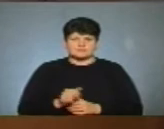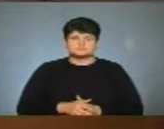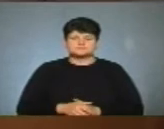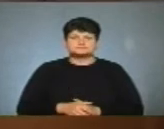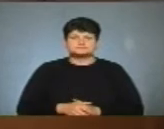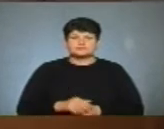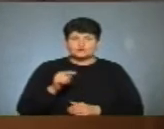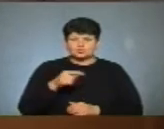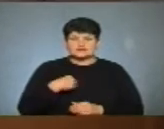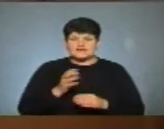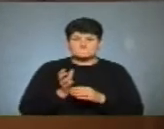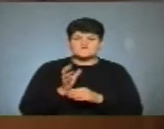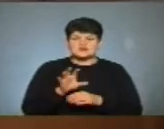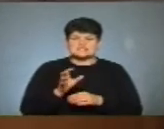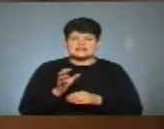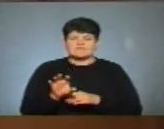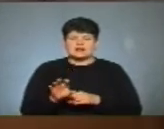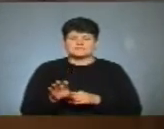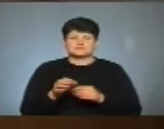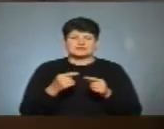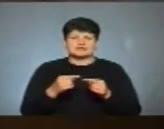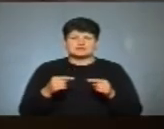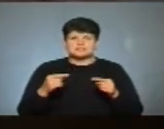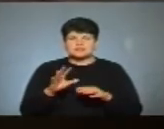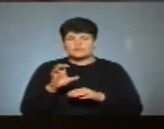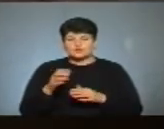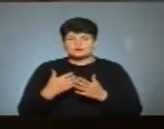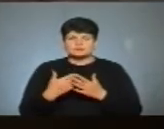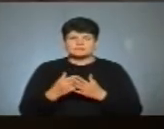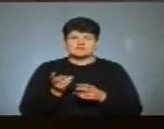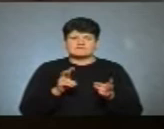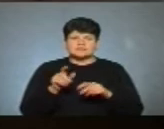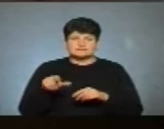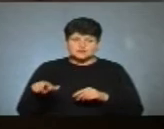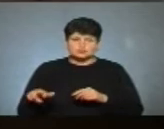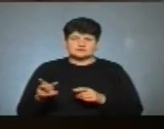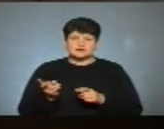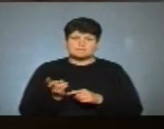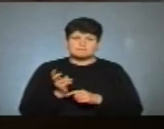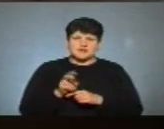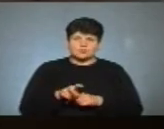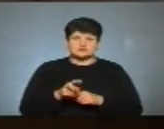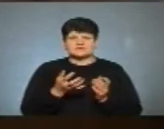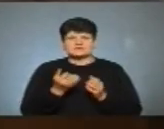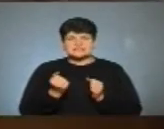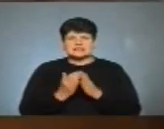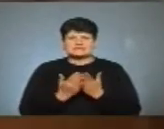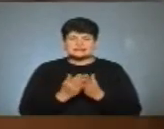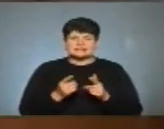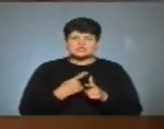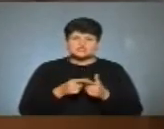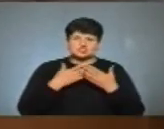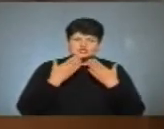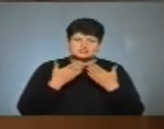Тут я виставляю різні фото, наприклад, відвідувачів, які проходять чи взяти книгу, чи